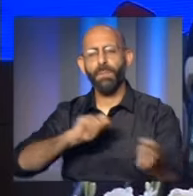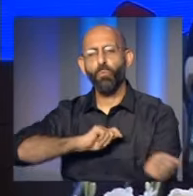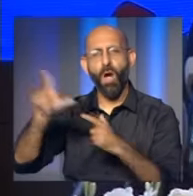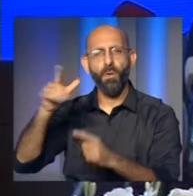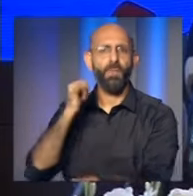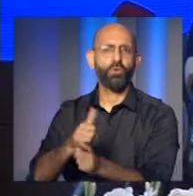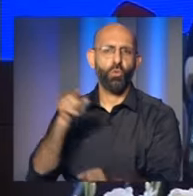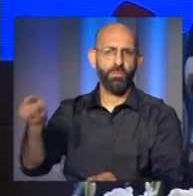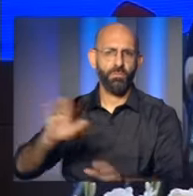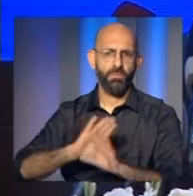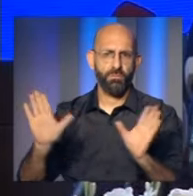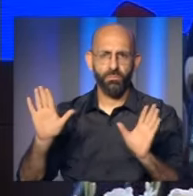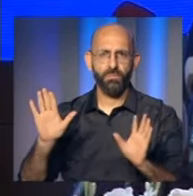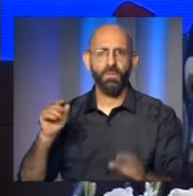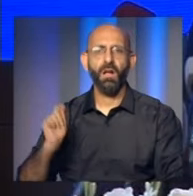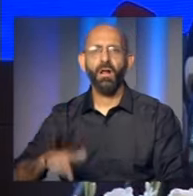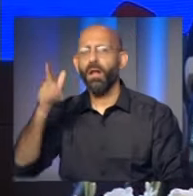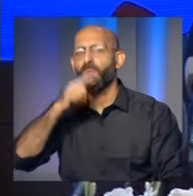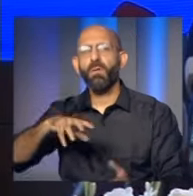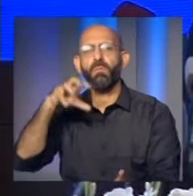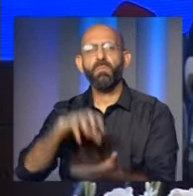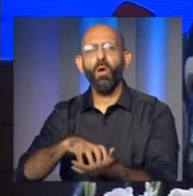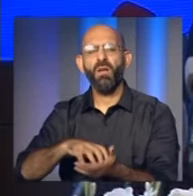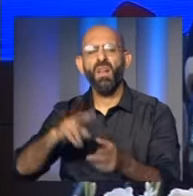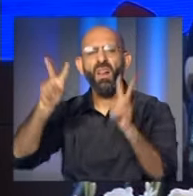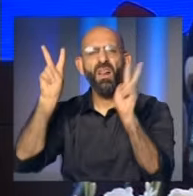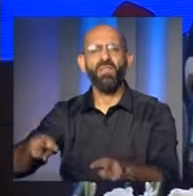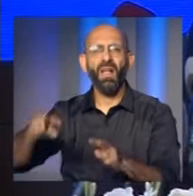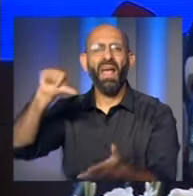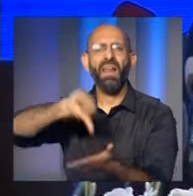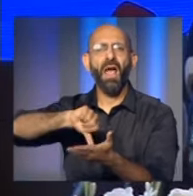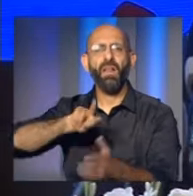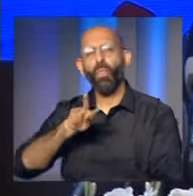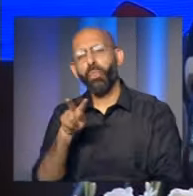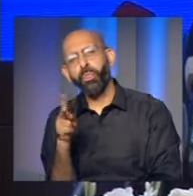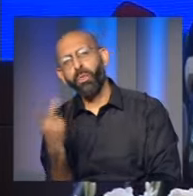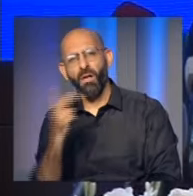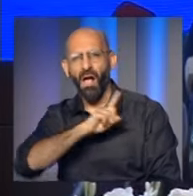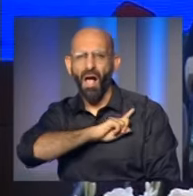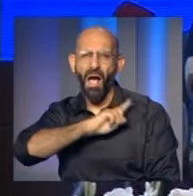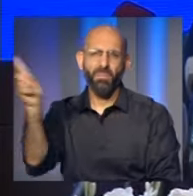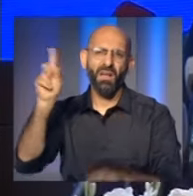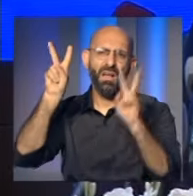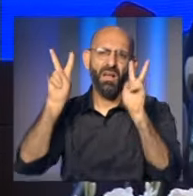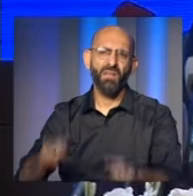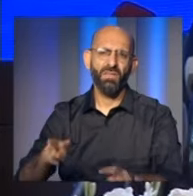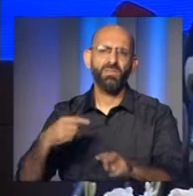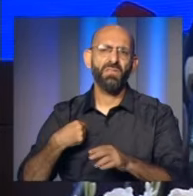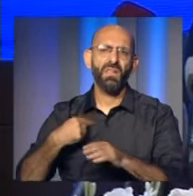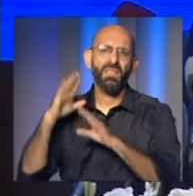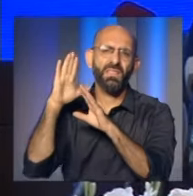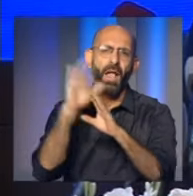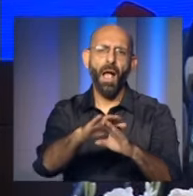سوف يكون لوحدة ساحات المقاومة موقف كما أن الموقف الثابت والدائم والتاريخ لإيران